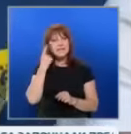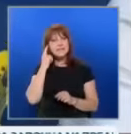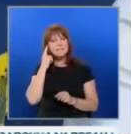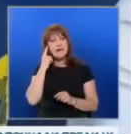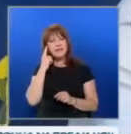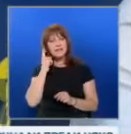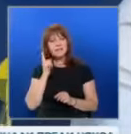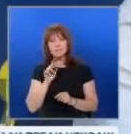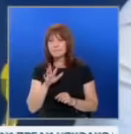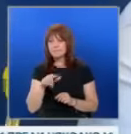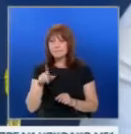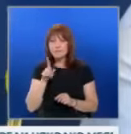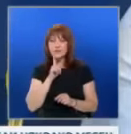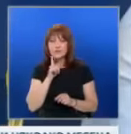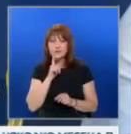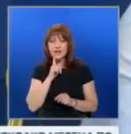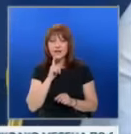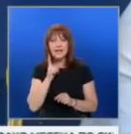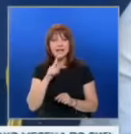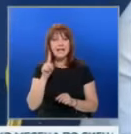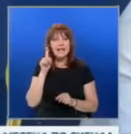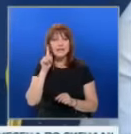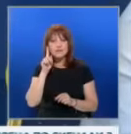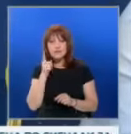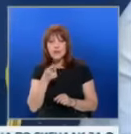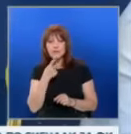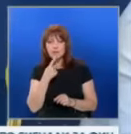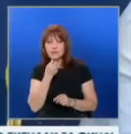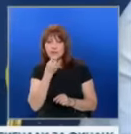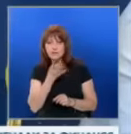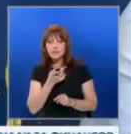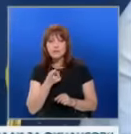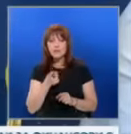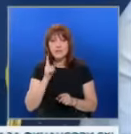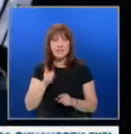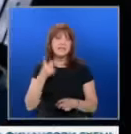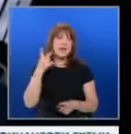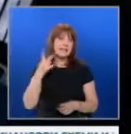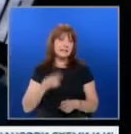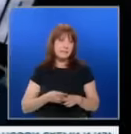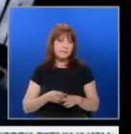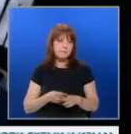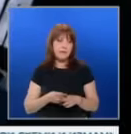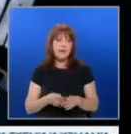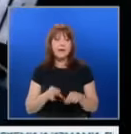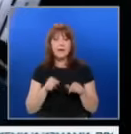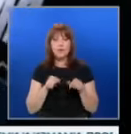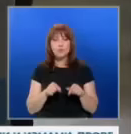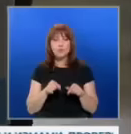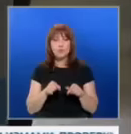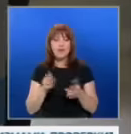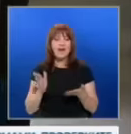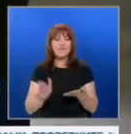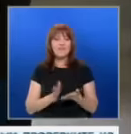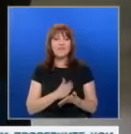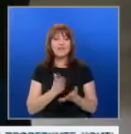човек във България, който да не е разчурално това нещо, което се случи и това трябва нещо да предкъсне, защото то пречи